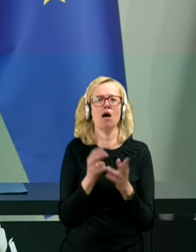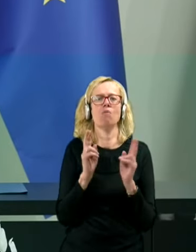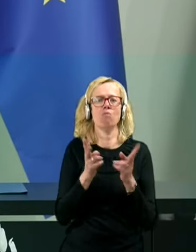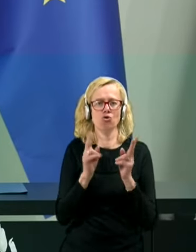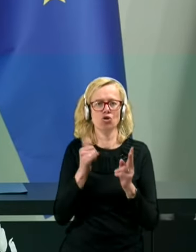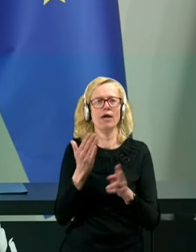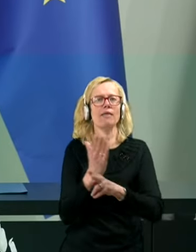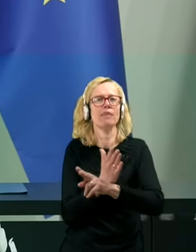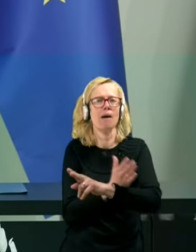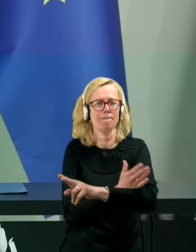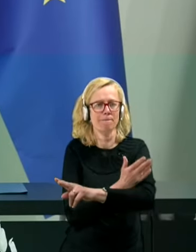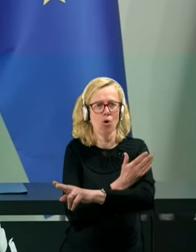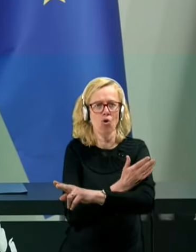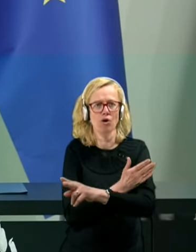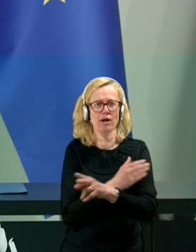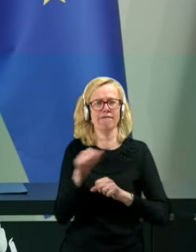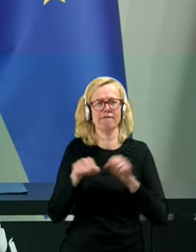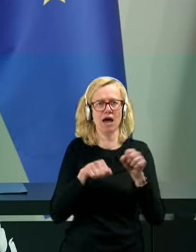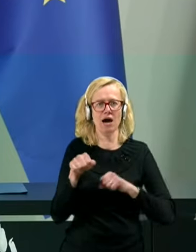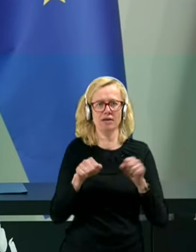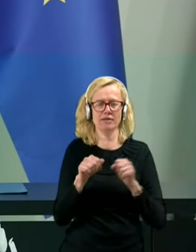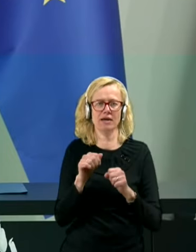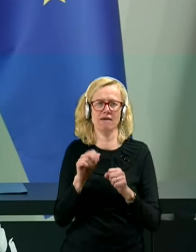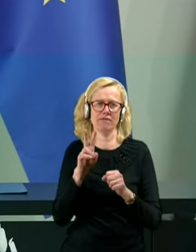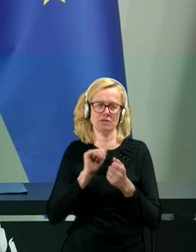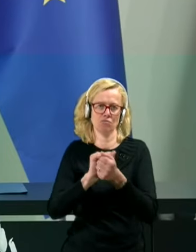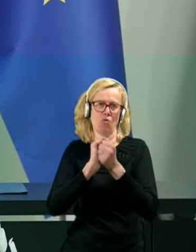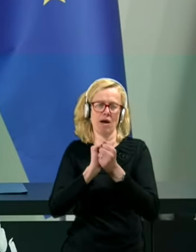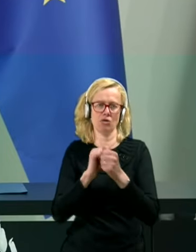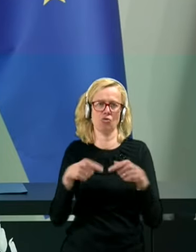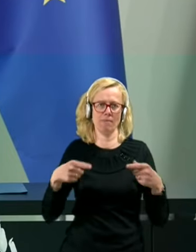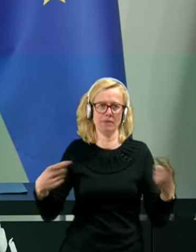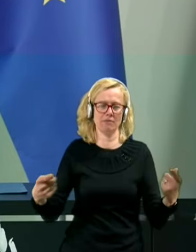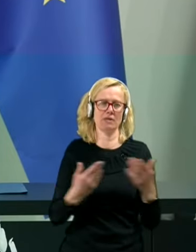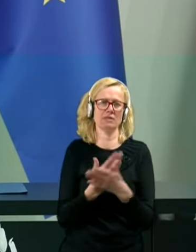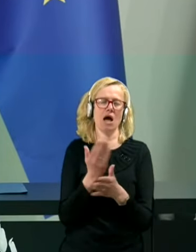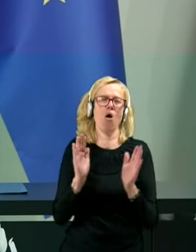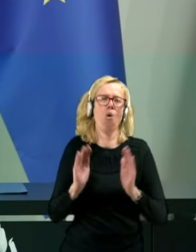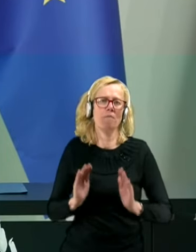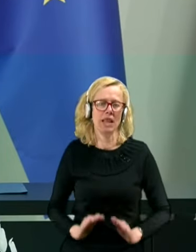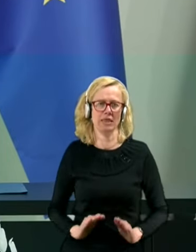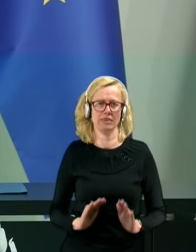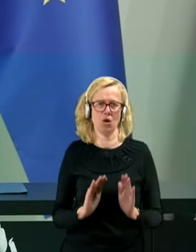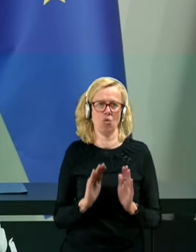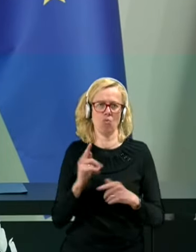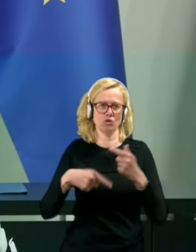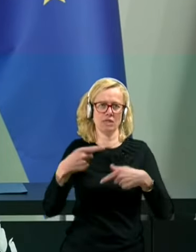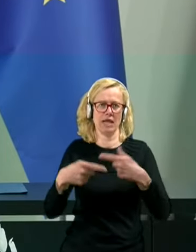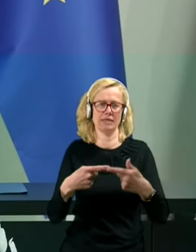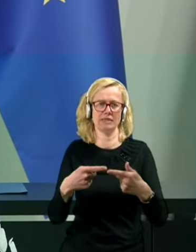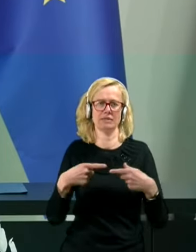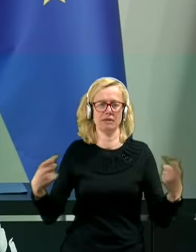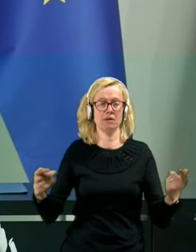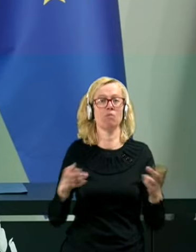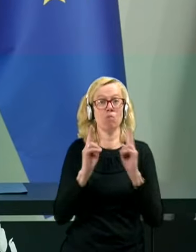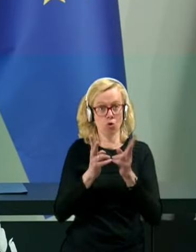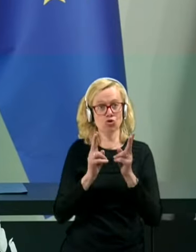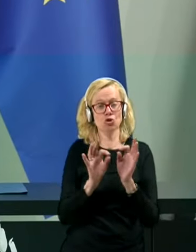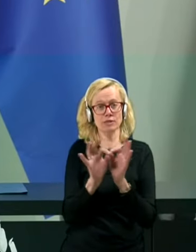v spopadu z epidemijo in za omilitev posledice epidemije možno zmeriti,